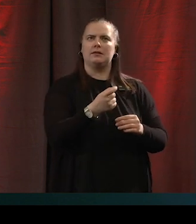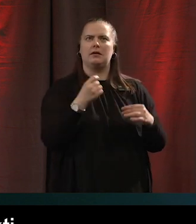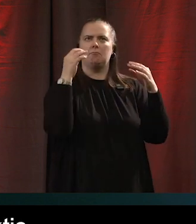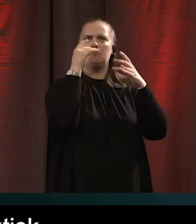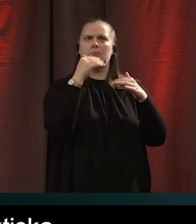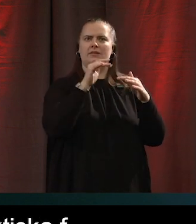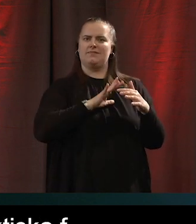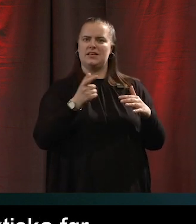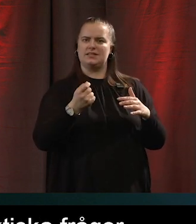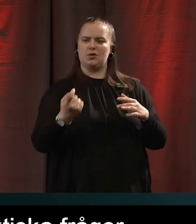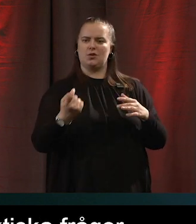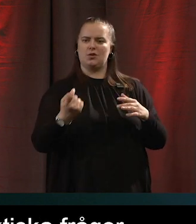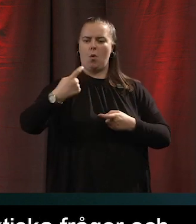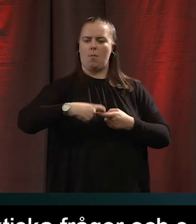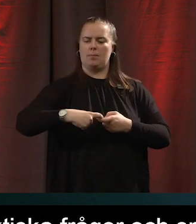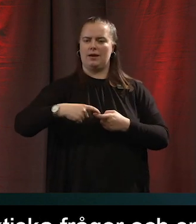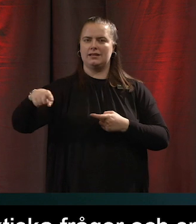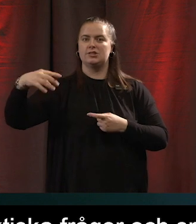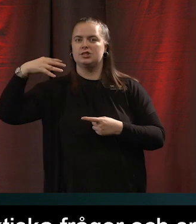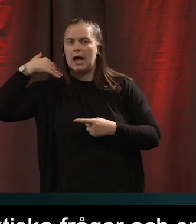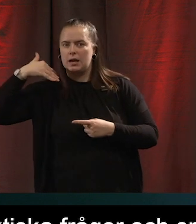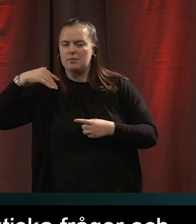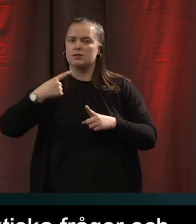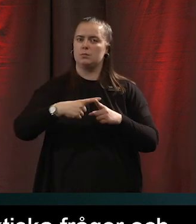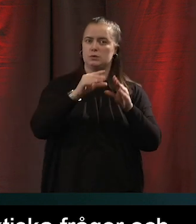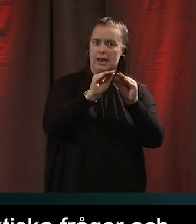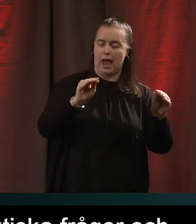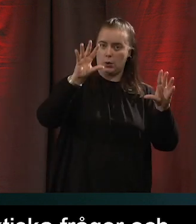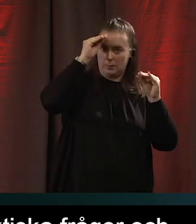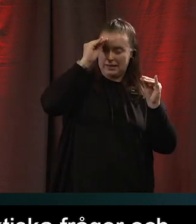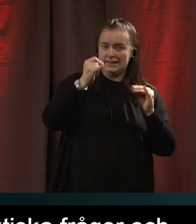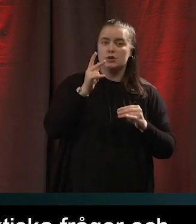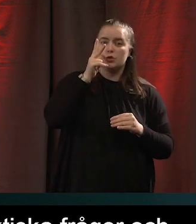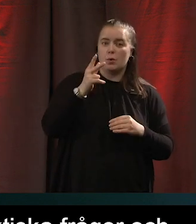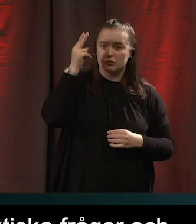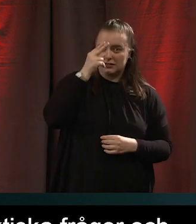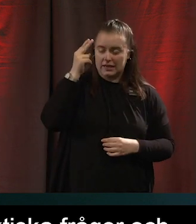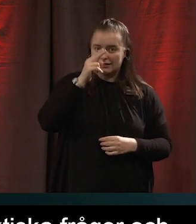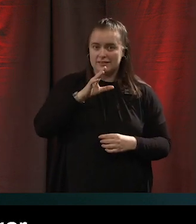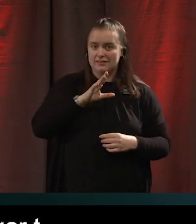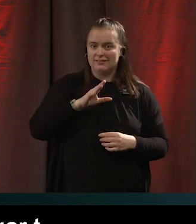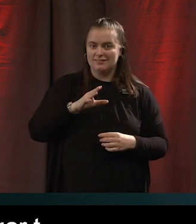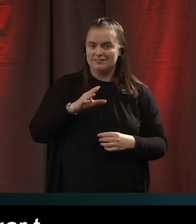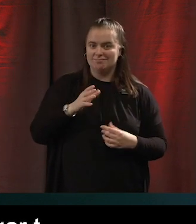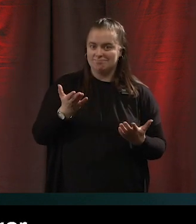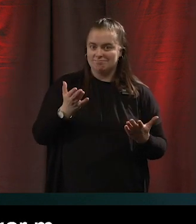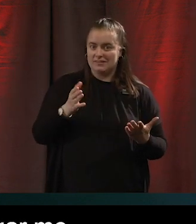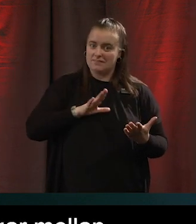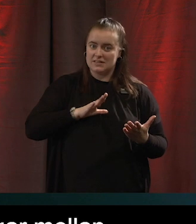så här finns det kopplingar mellan er på Chalmers och lärarutbildningen på Göteborgitet en ja eller nej fråga här